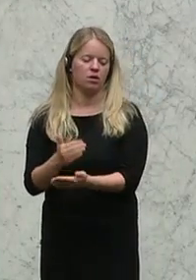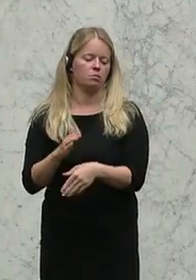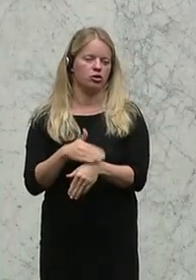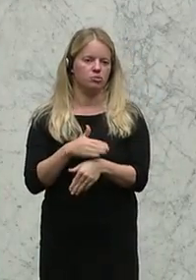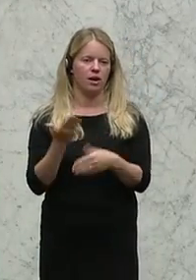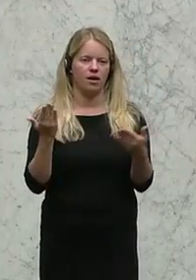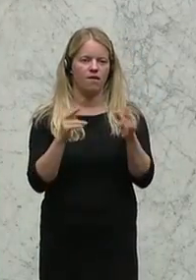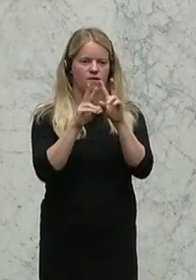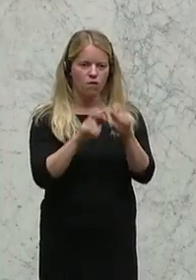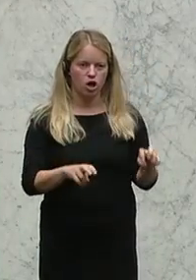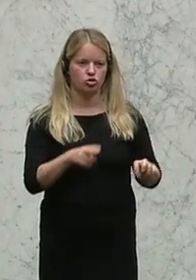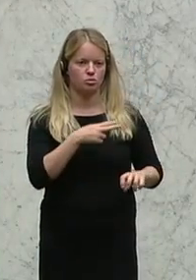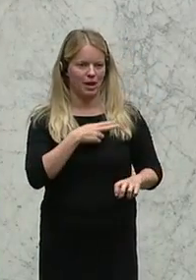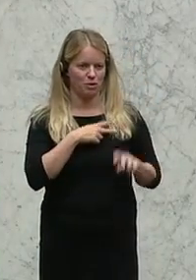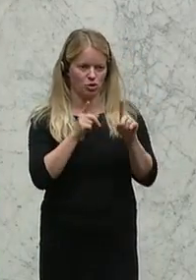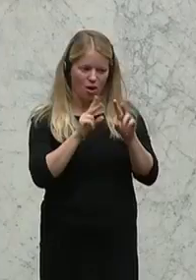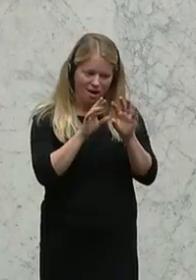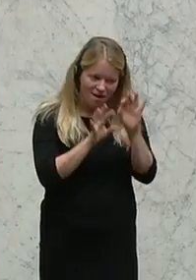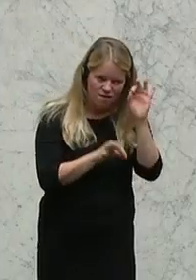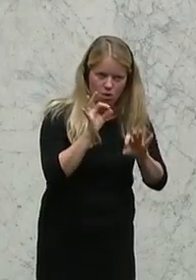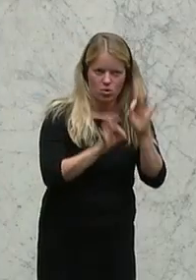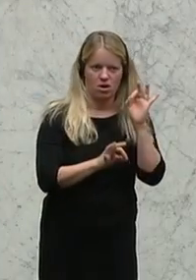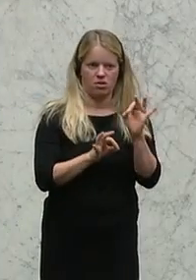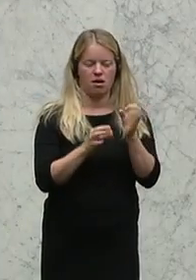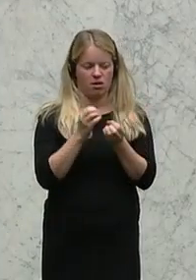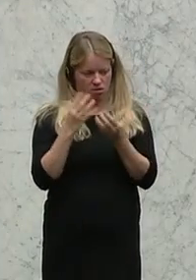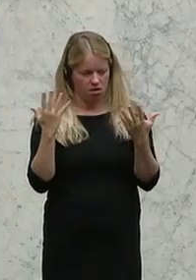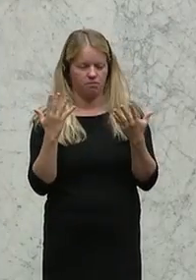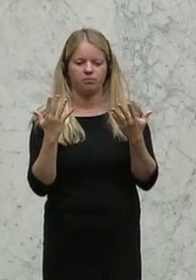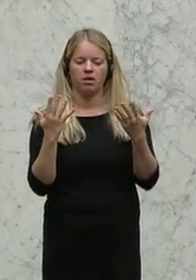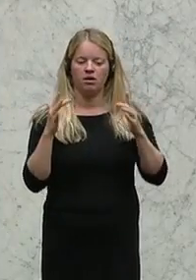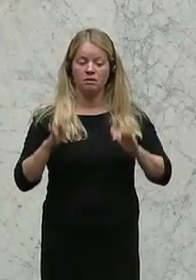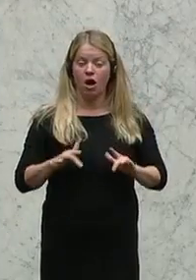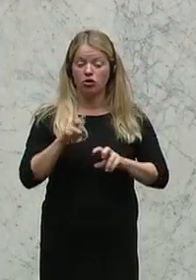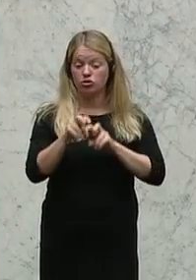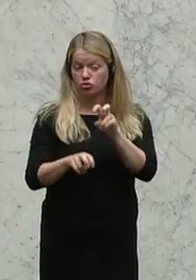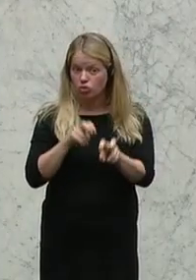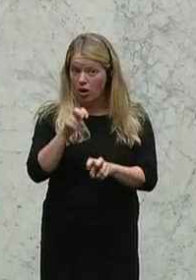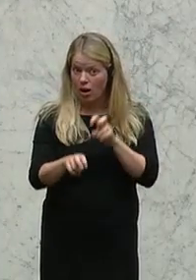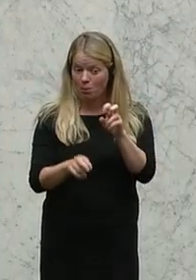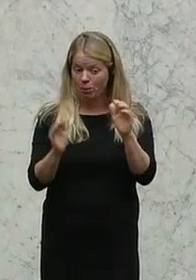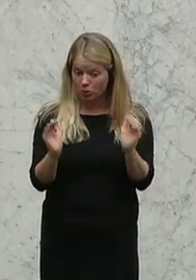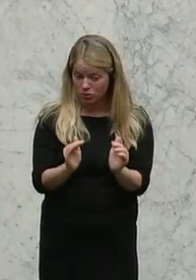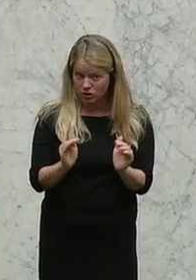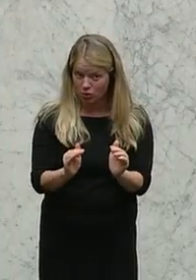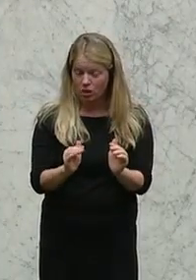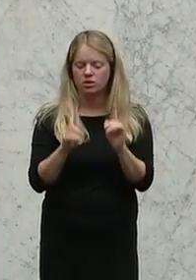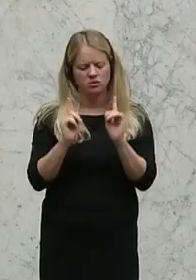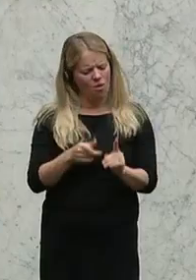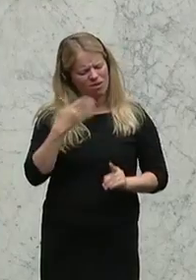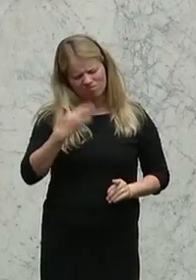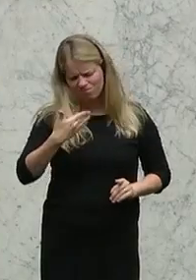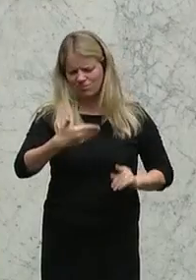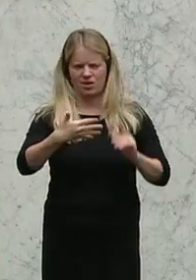Evaluierung der Forschungsprämie. Ja, es ist festgehalten, dass Steuerbegünstigungen regelmäßig kontrolliert werden